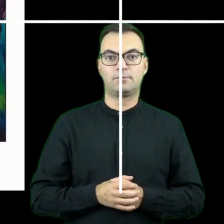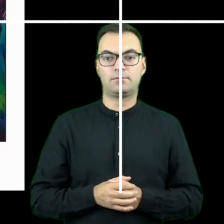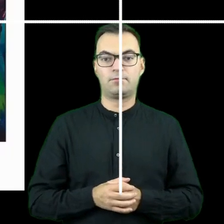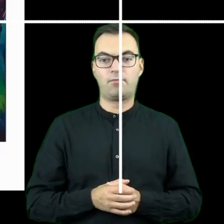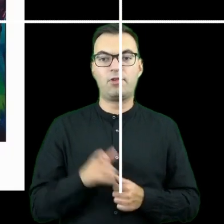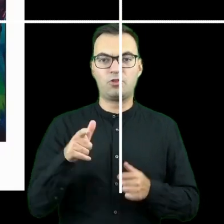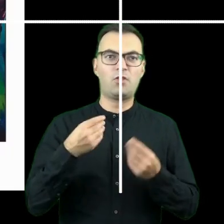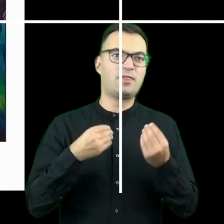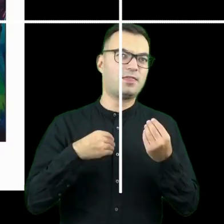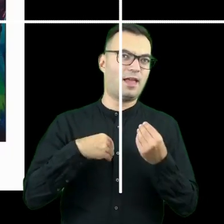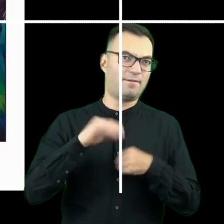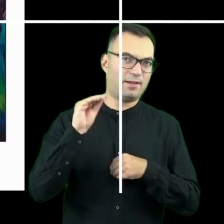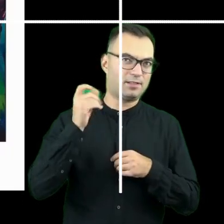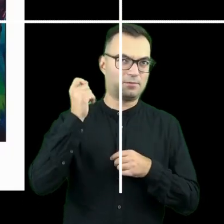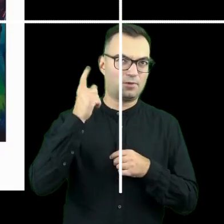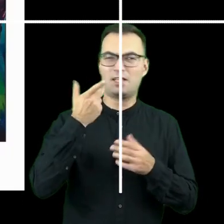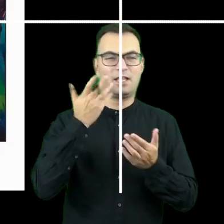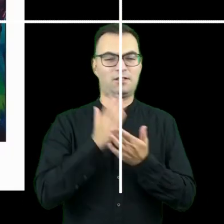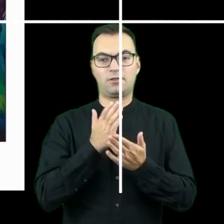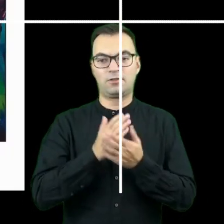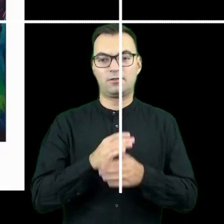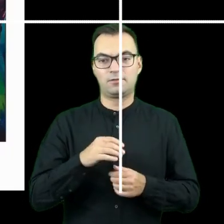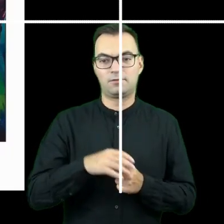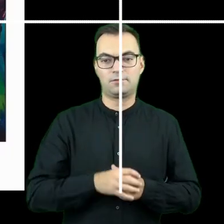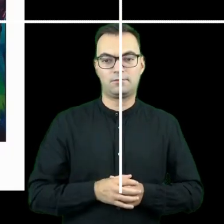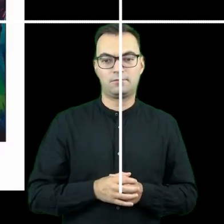ale nie tylko. Niektóre będą powiedzmy